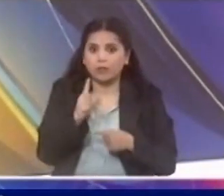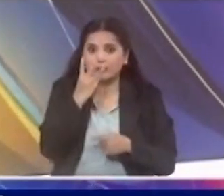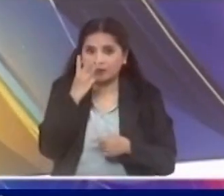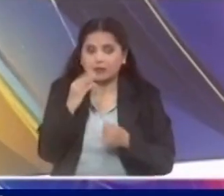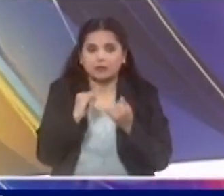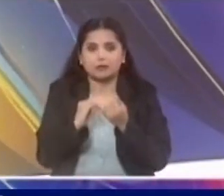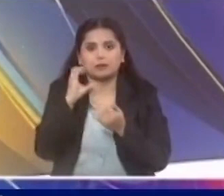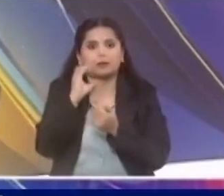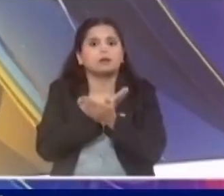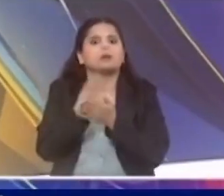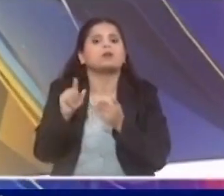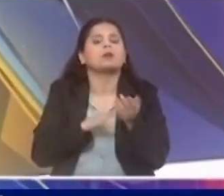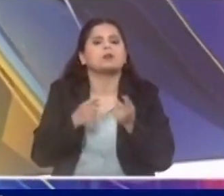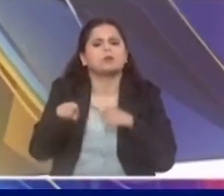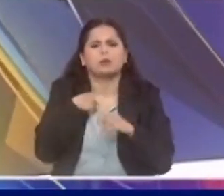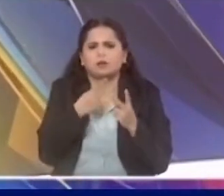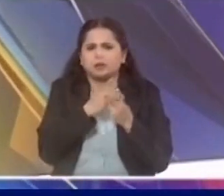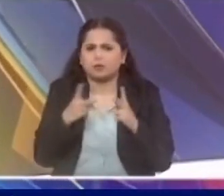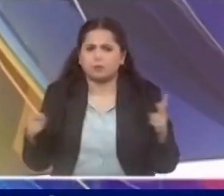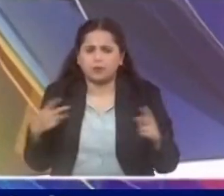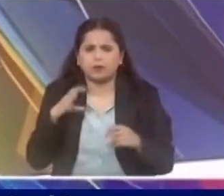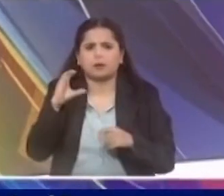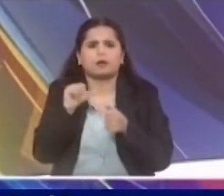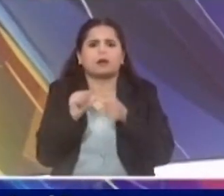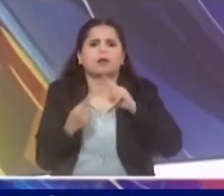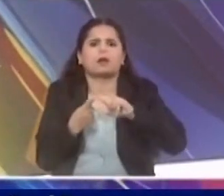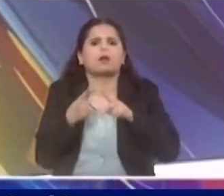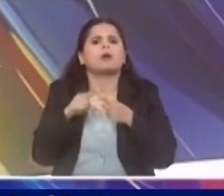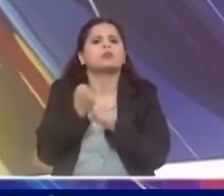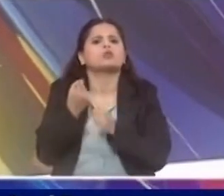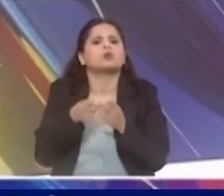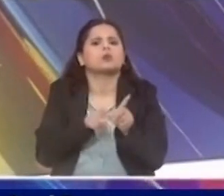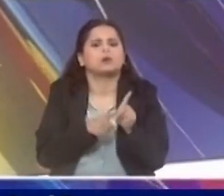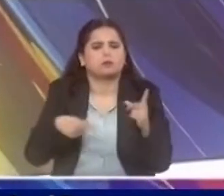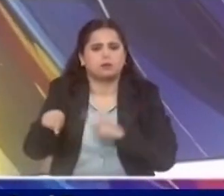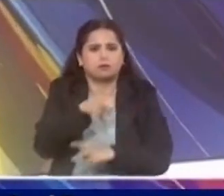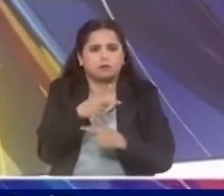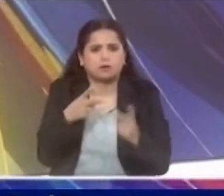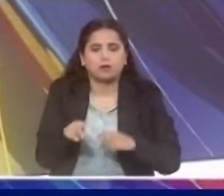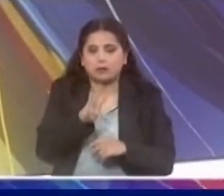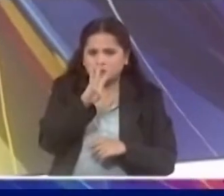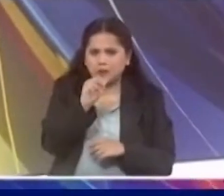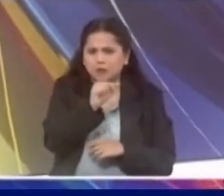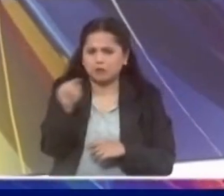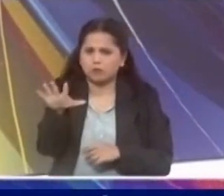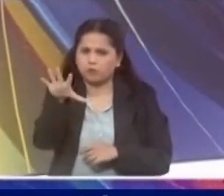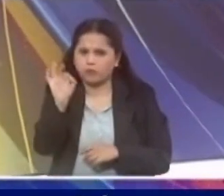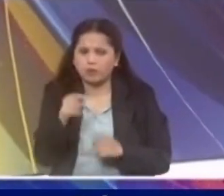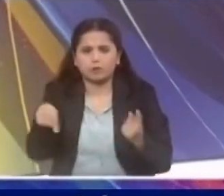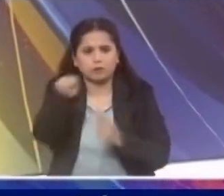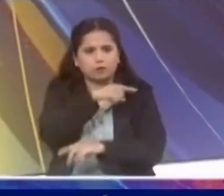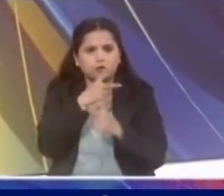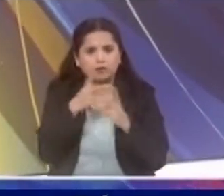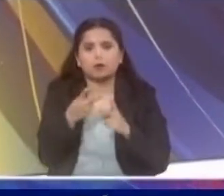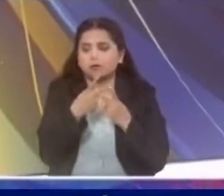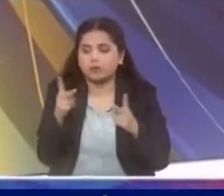या धोरणाद्वारे 2030 परियंत देशार लॉजिस्टिक खर्च कम्यों हुईल जागतिक लॉजिस्टिक कामगीरी निर्देशांकाद भारताचा